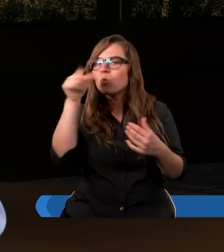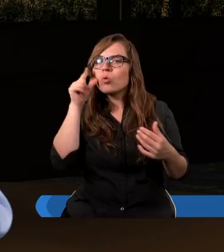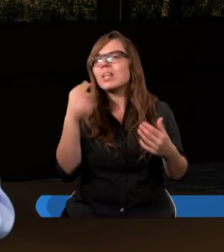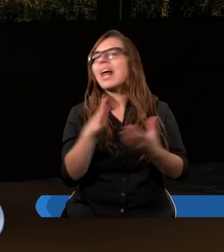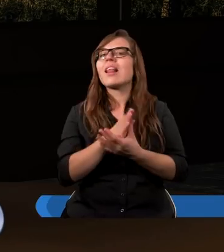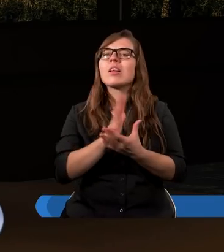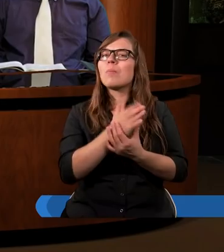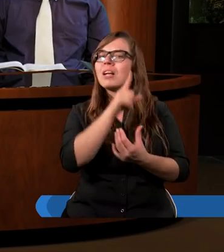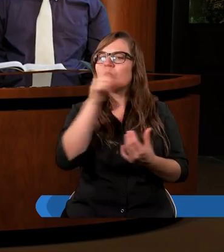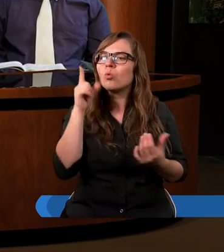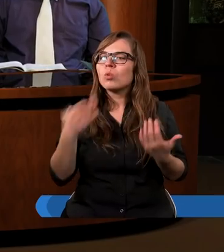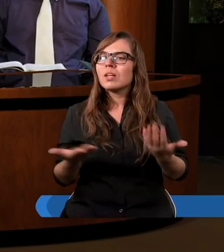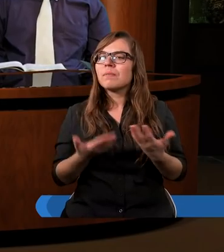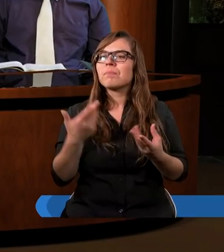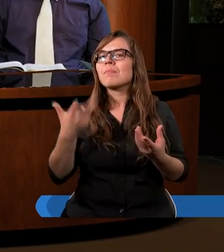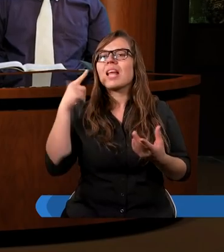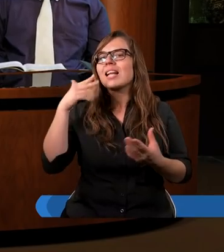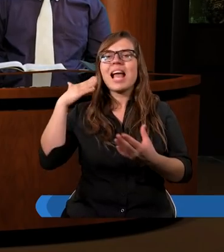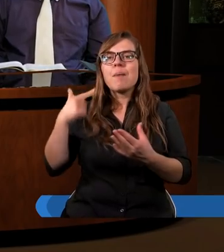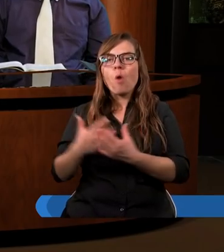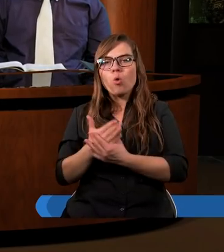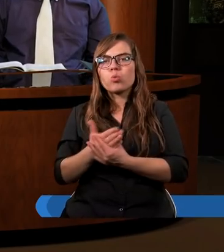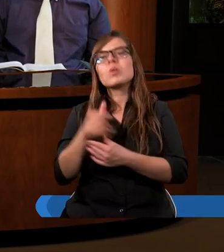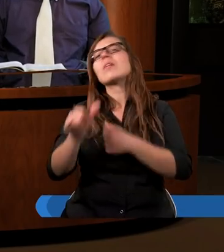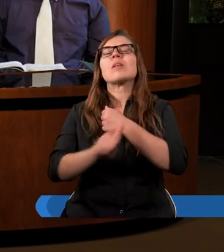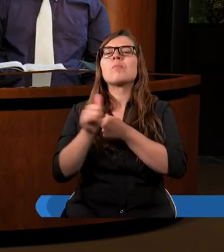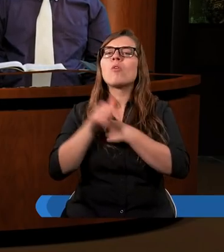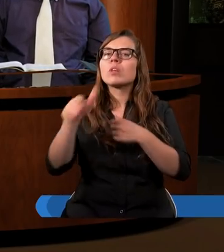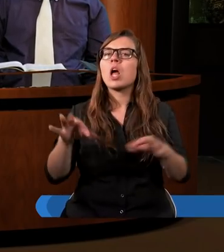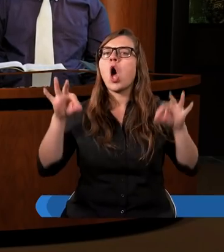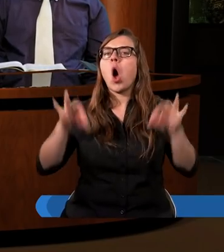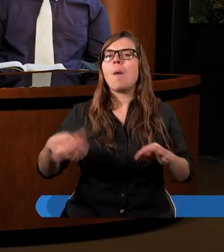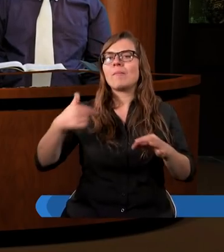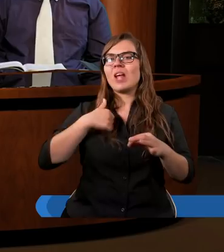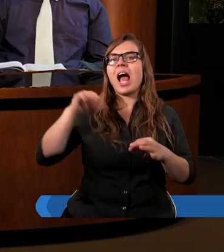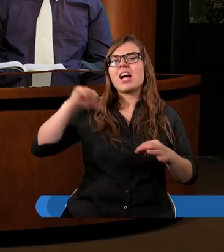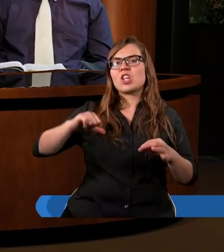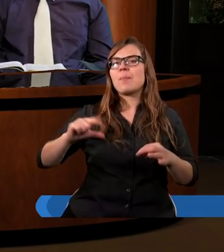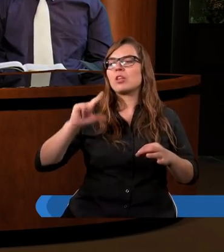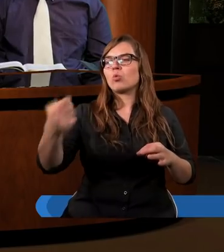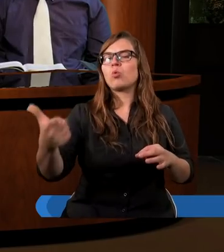międzyludzkich. Nieposłuszeństwo spowodowało obwinianie się na początku.